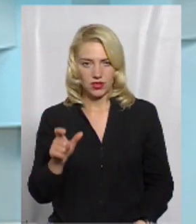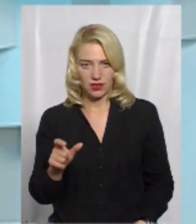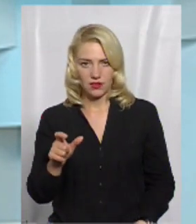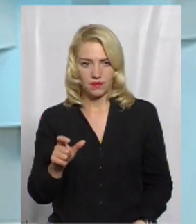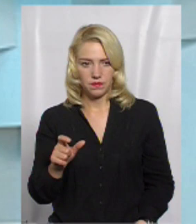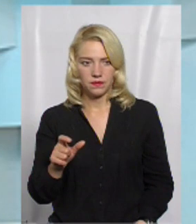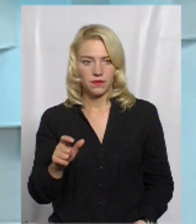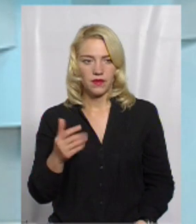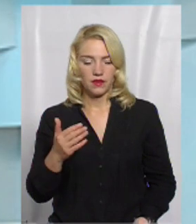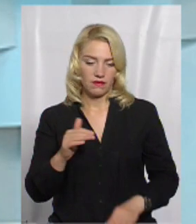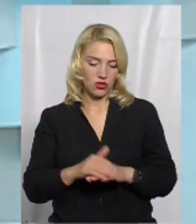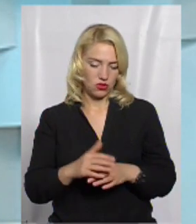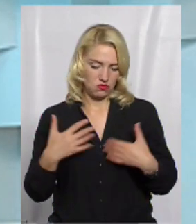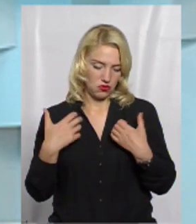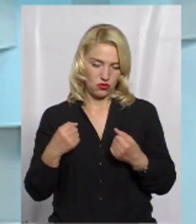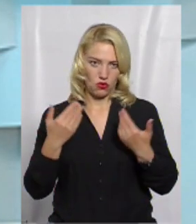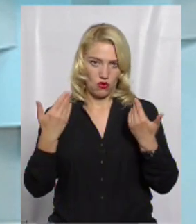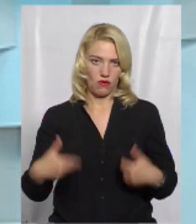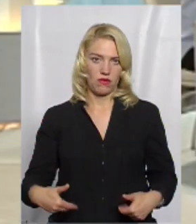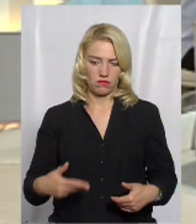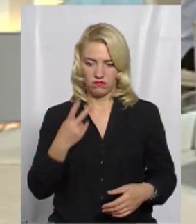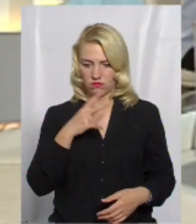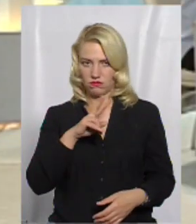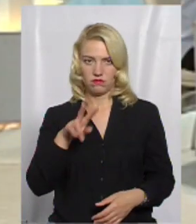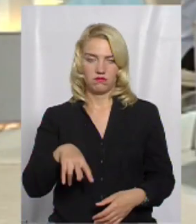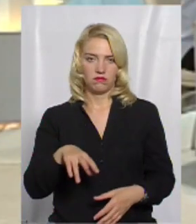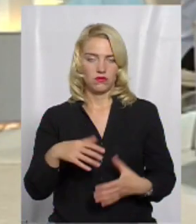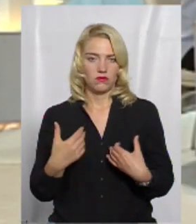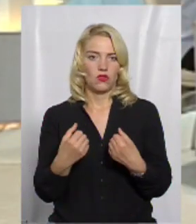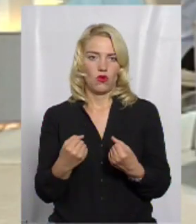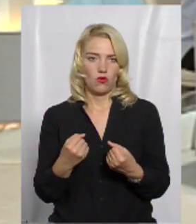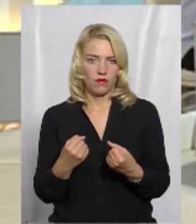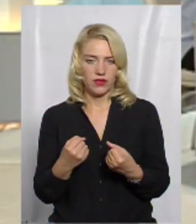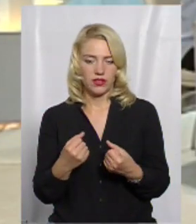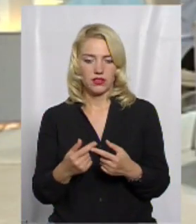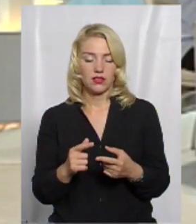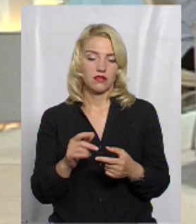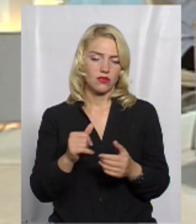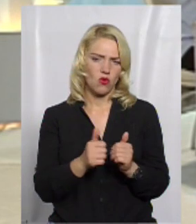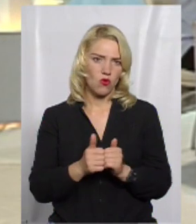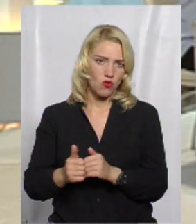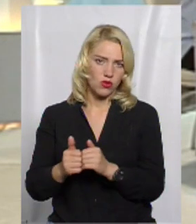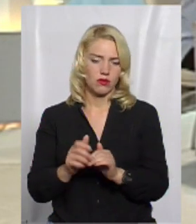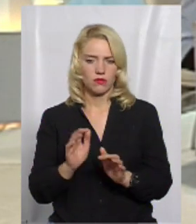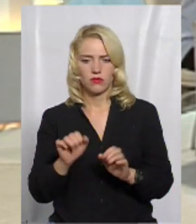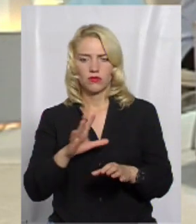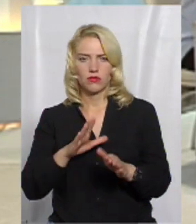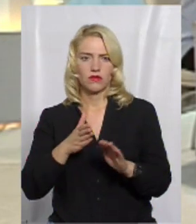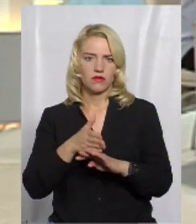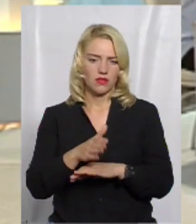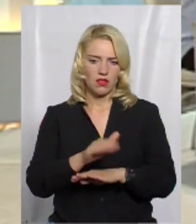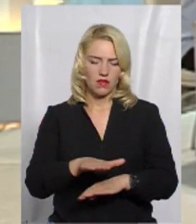фактично здорова людина, знаходиться в оточеному середовищі, може бути і дітей, і